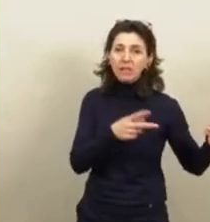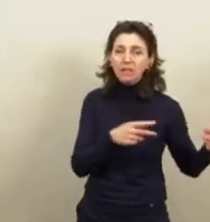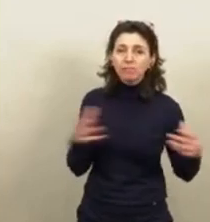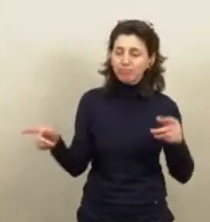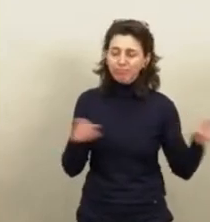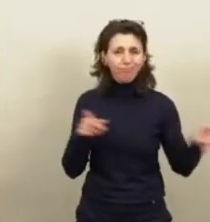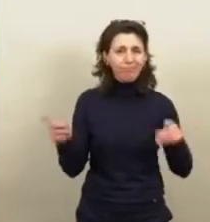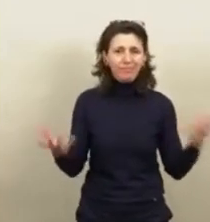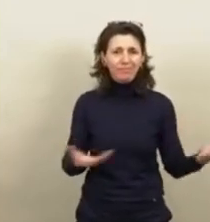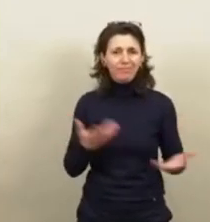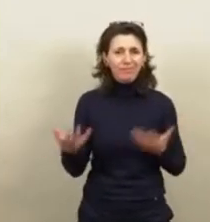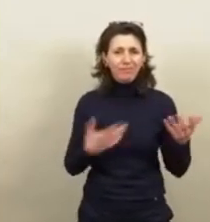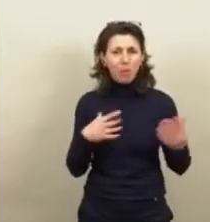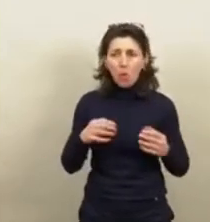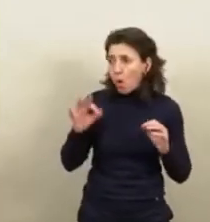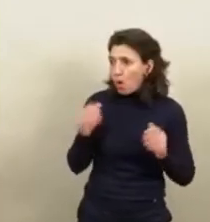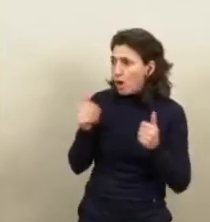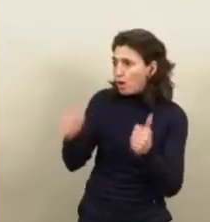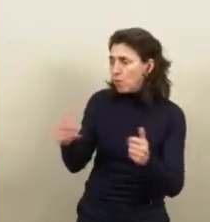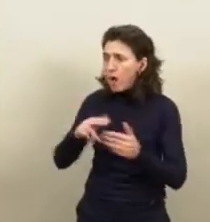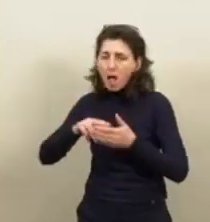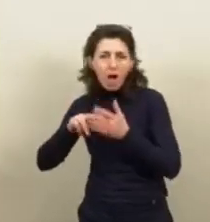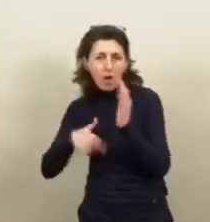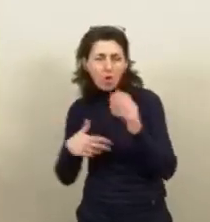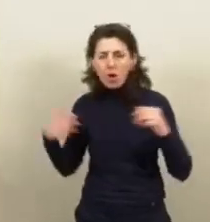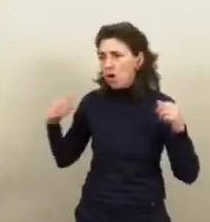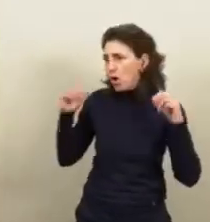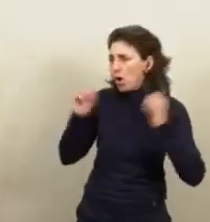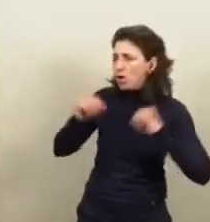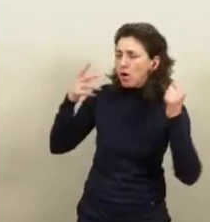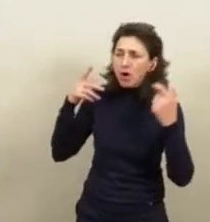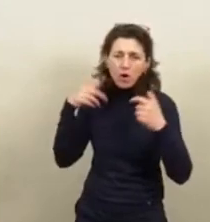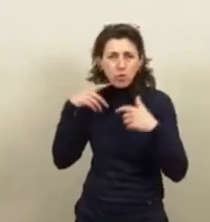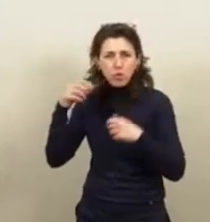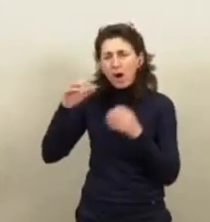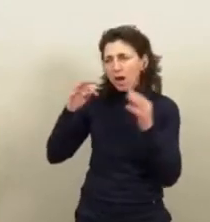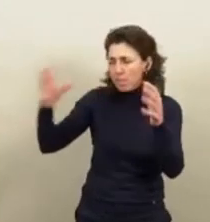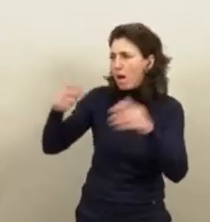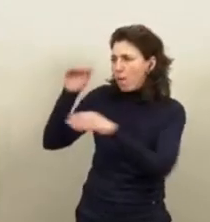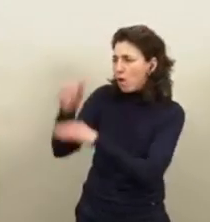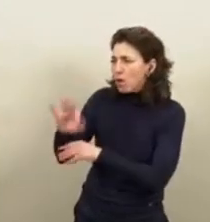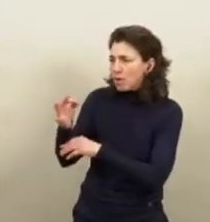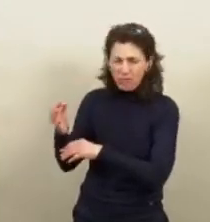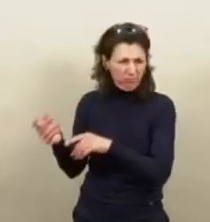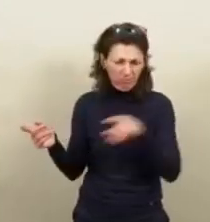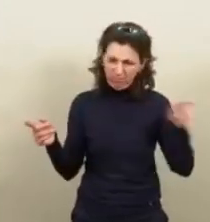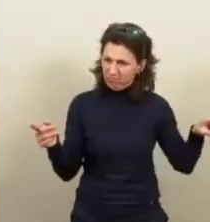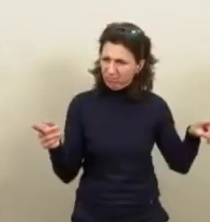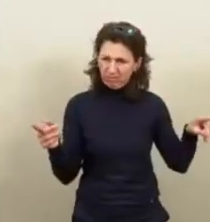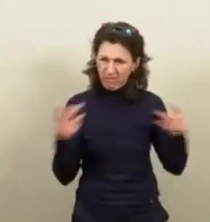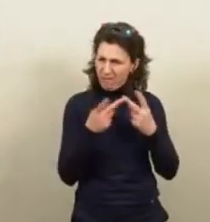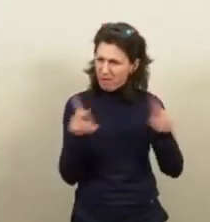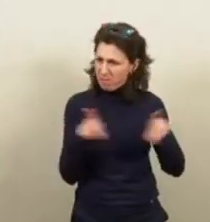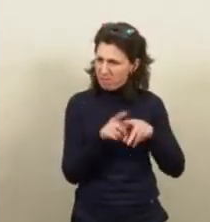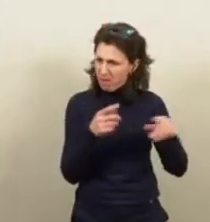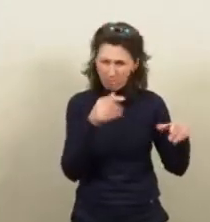la Convention climat qui leur dit qu'il faut interdire les installations des grandes surfaces, dans la même métropole, les mêmes élus, qui